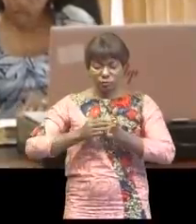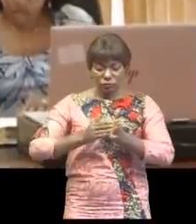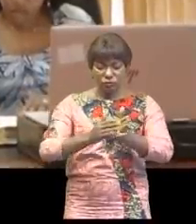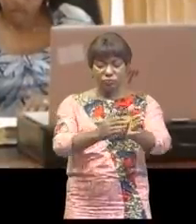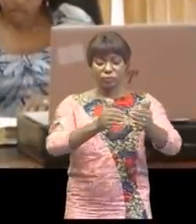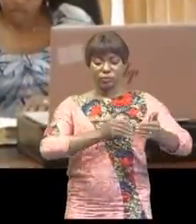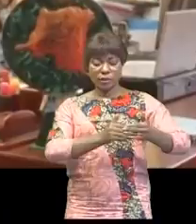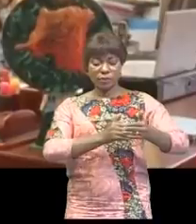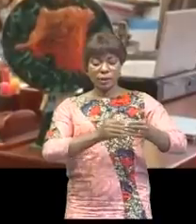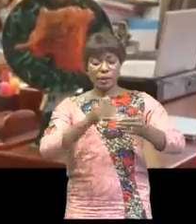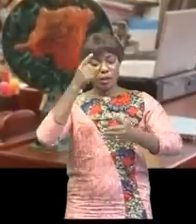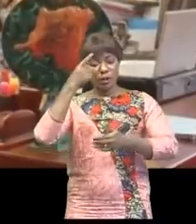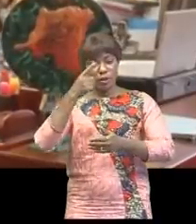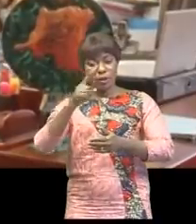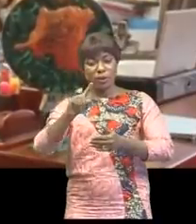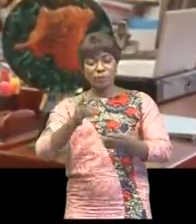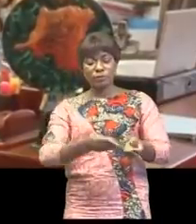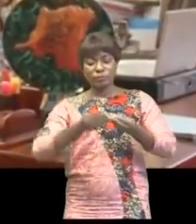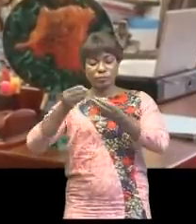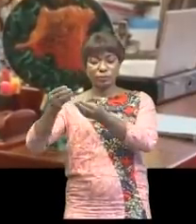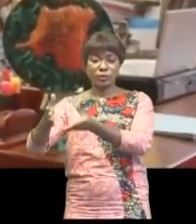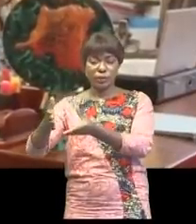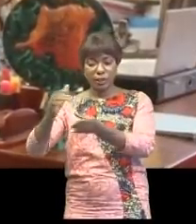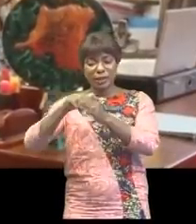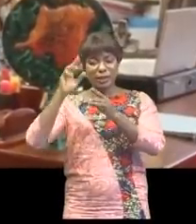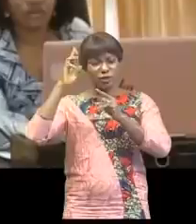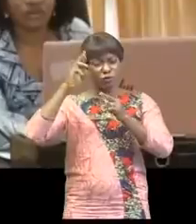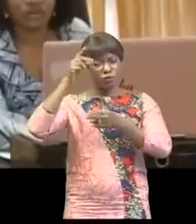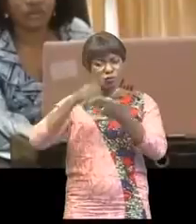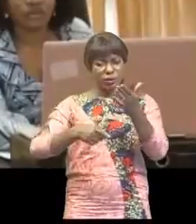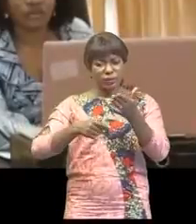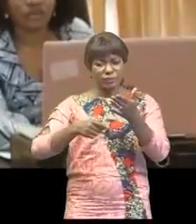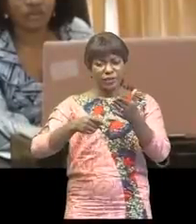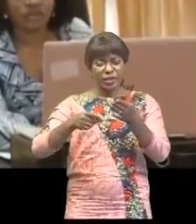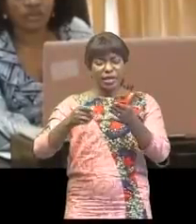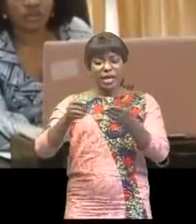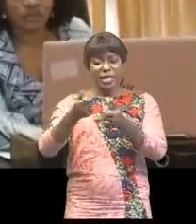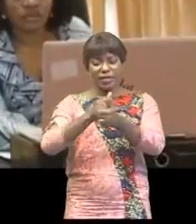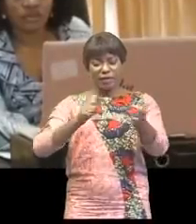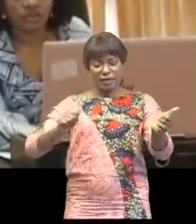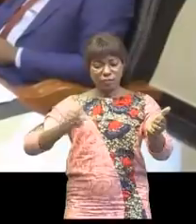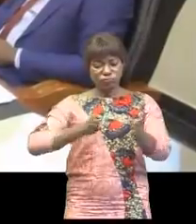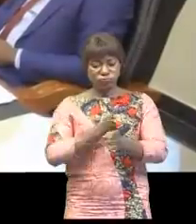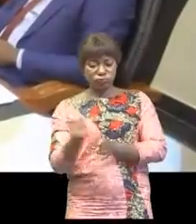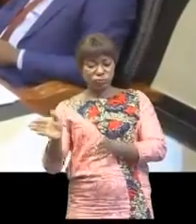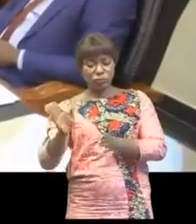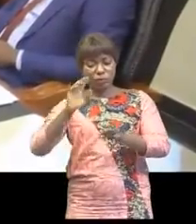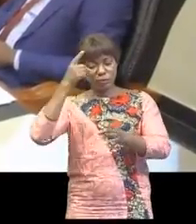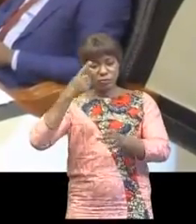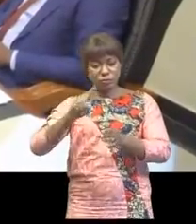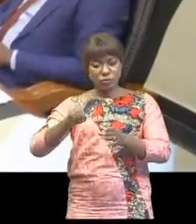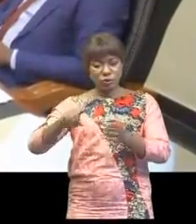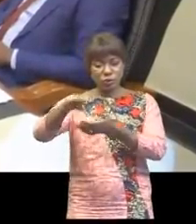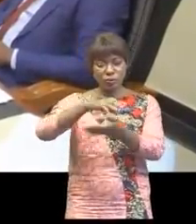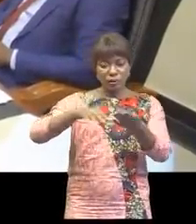rapproché des facteurs de liquidité, dont les soucis d'éviter tout dérapage susceptible de nuire à la stabilité du